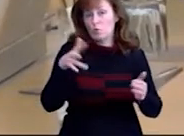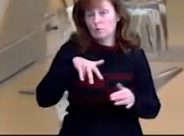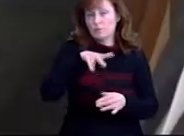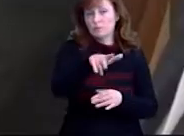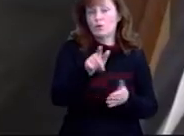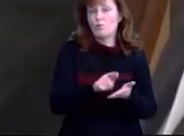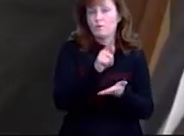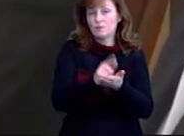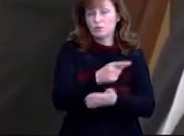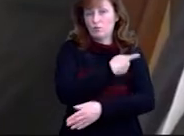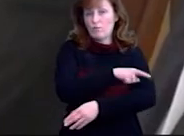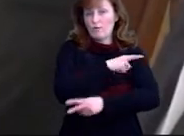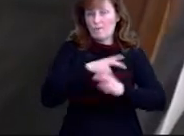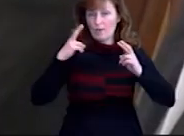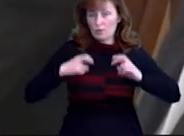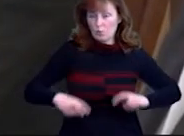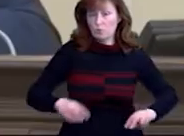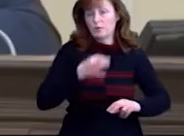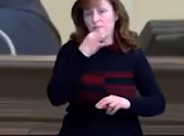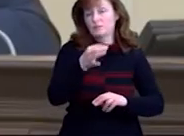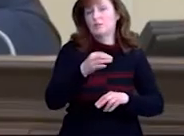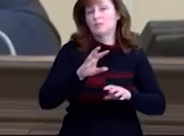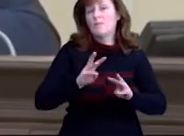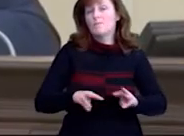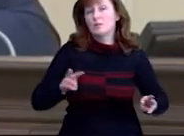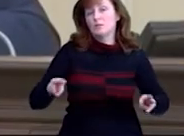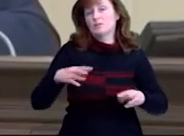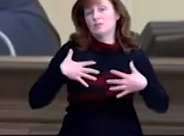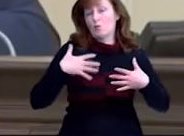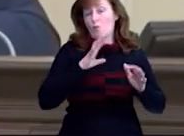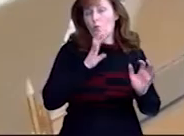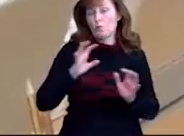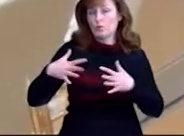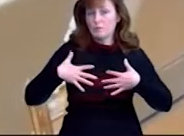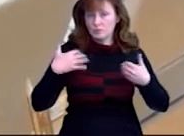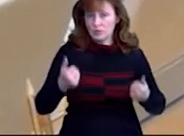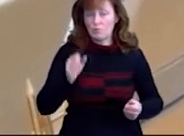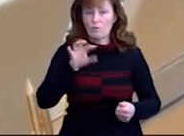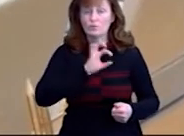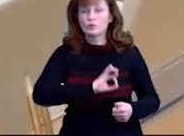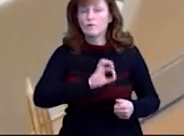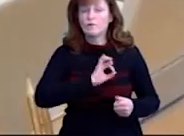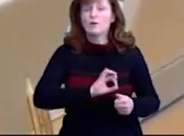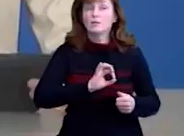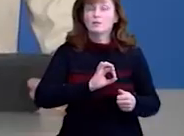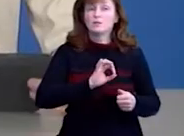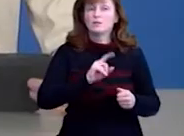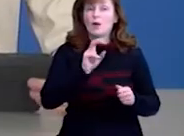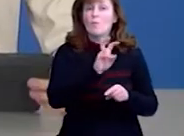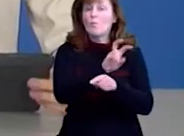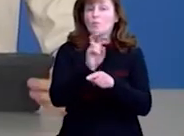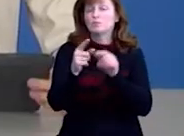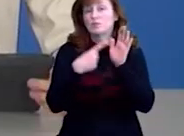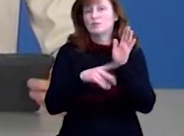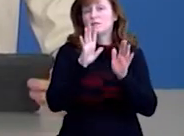обов'язковий медогляд. За словами міністра охорони здоров'я, Кадмін дозволив користуватися грошима з фонду протидії коронавірусу. 65